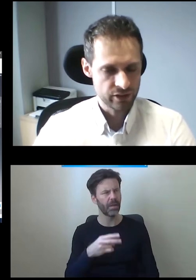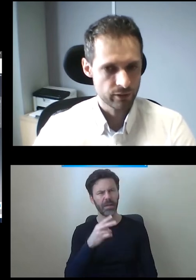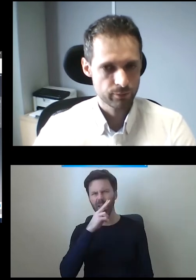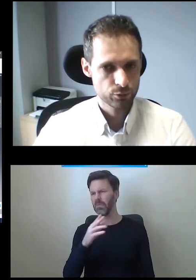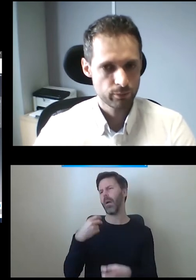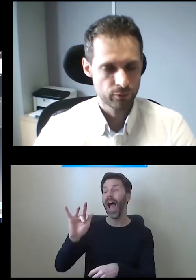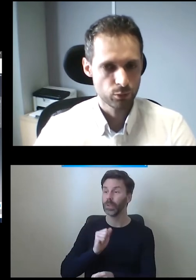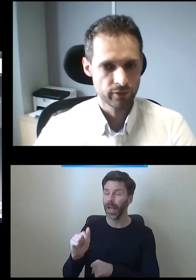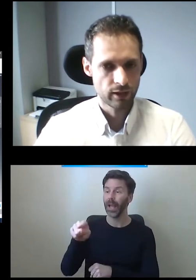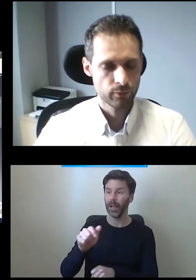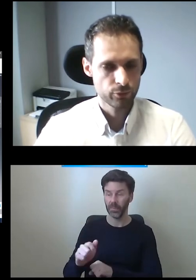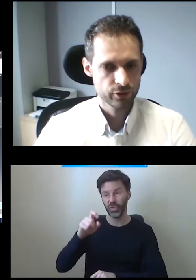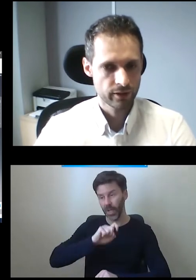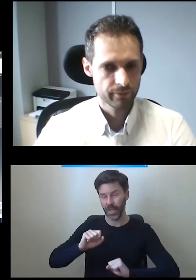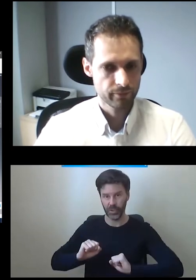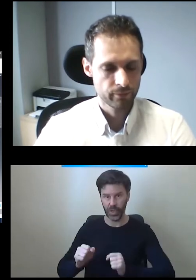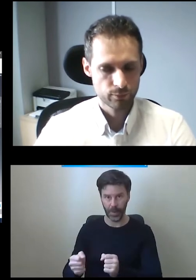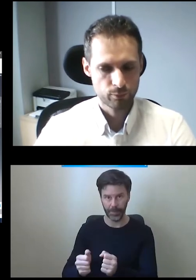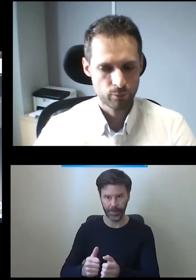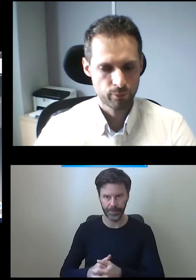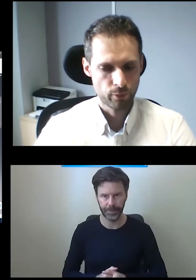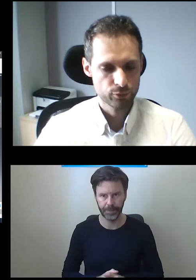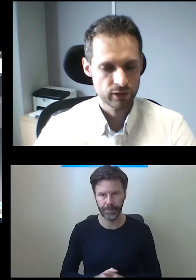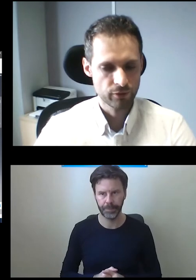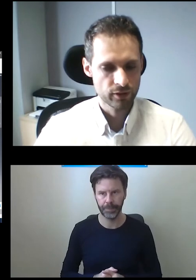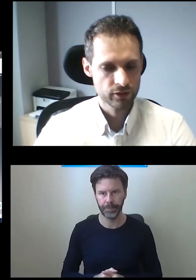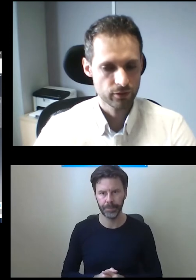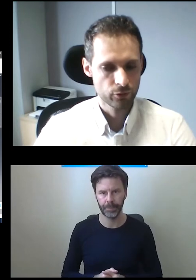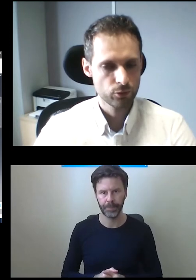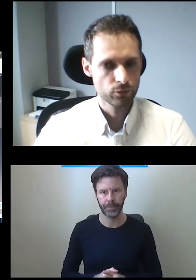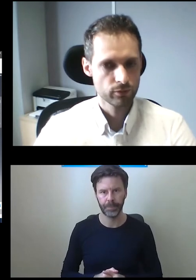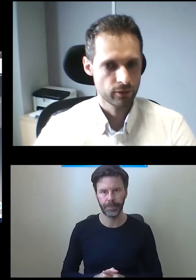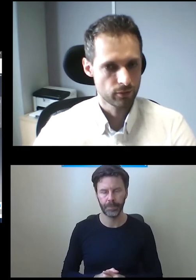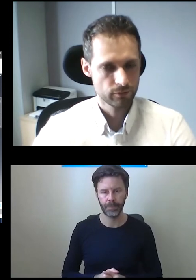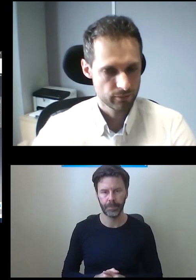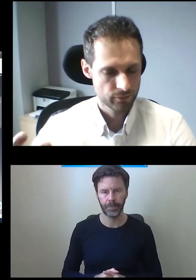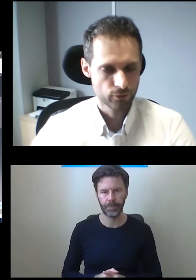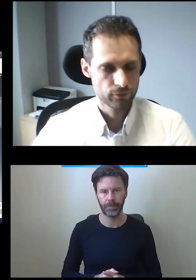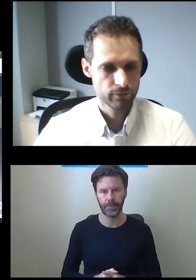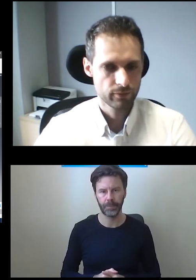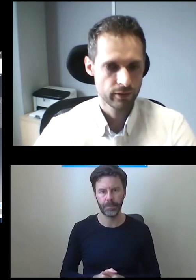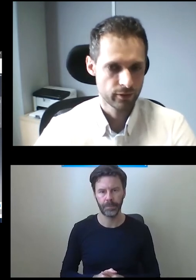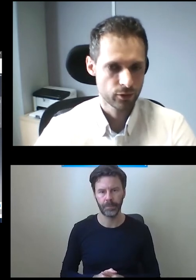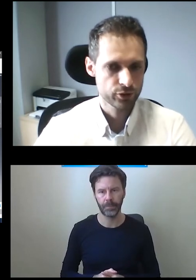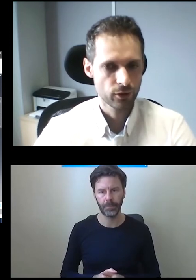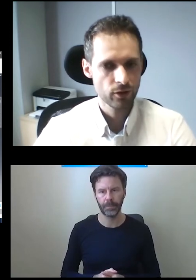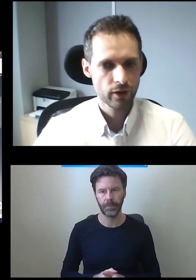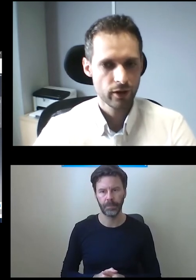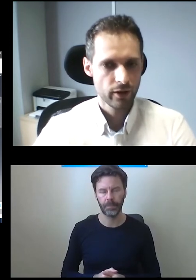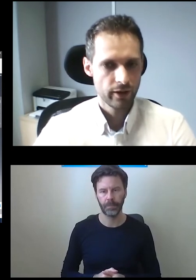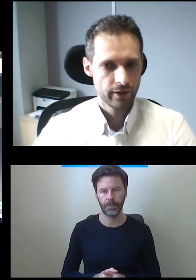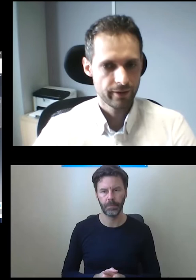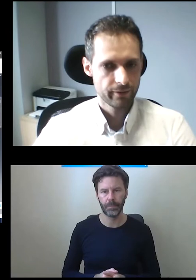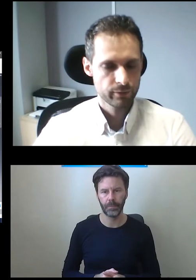nie działać w sposób prawidłowy albo może po prostu nie wykonać ruchu tego roboczego